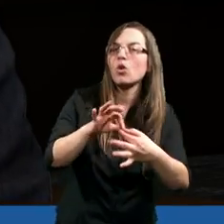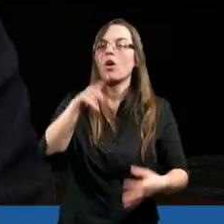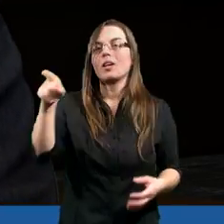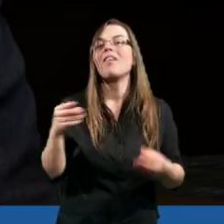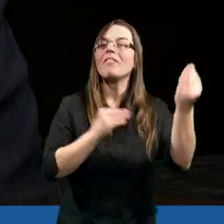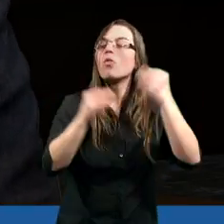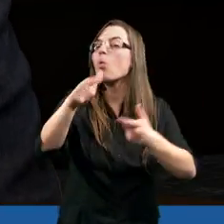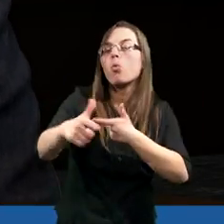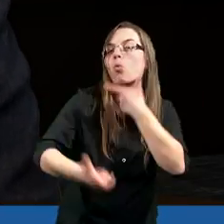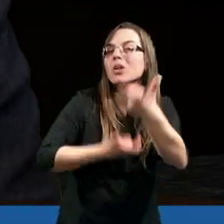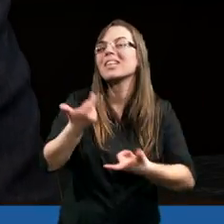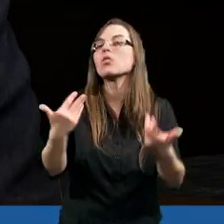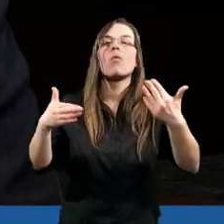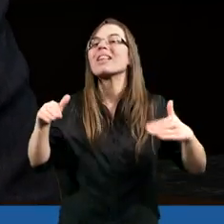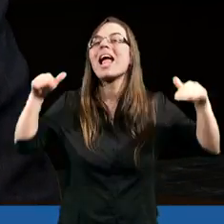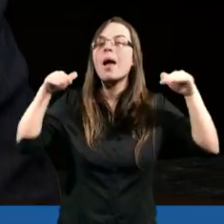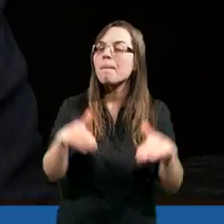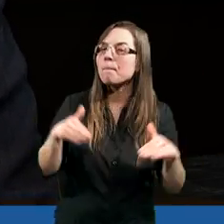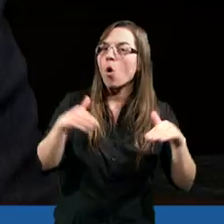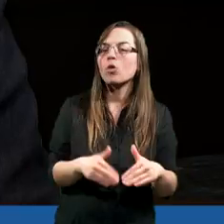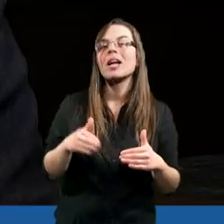Więc tych uczynków nie można